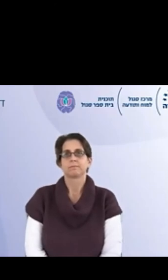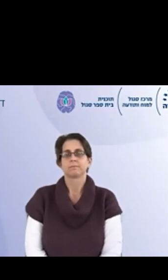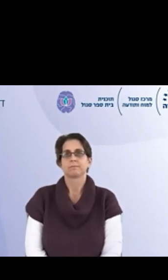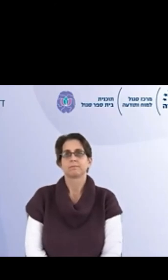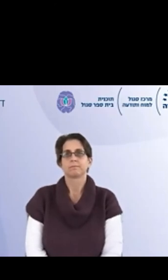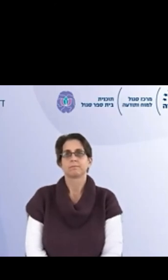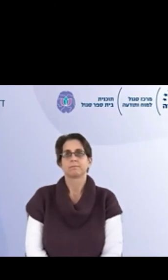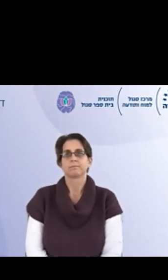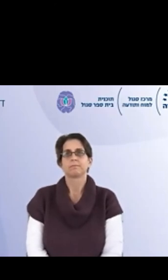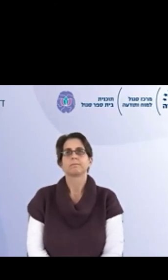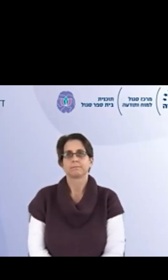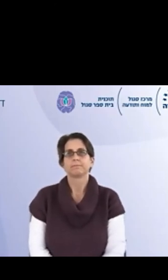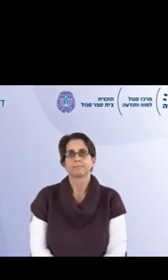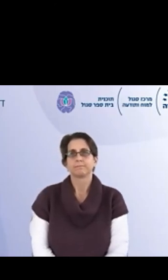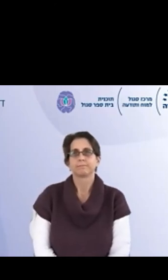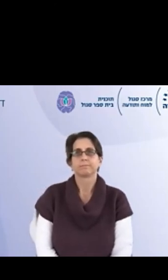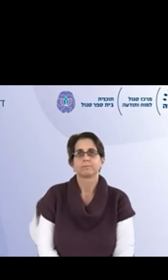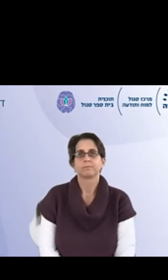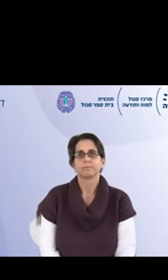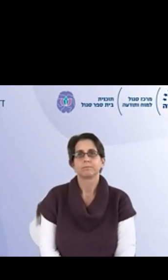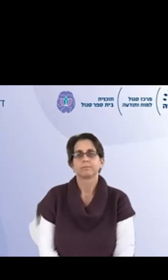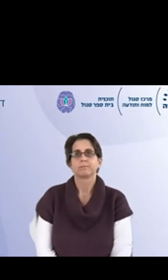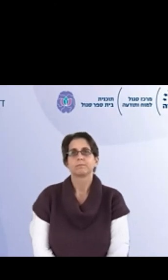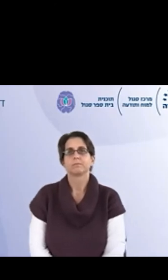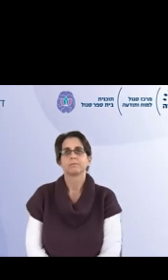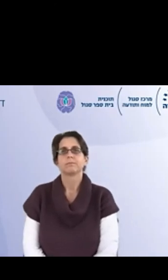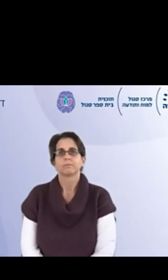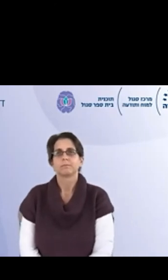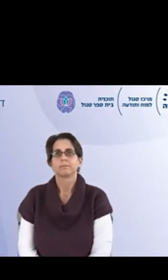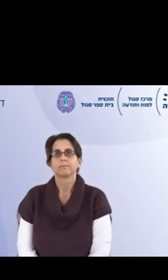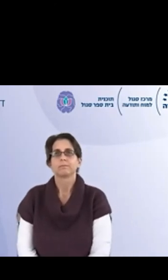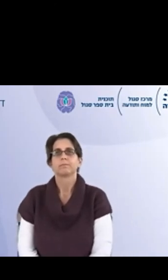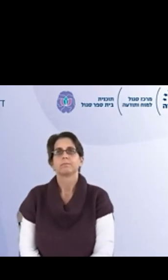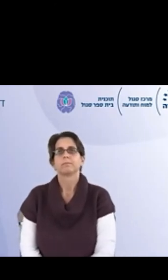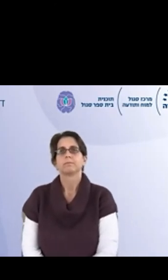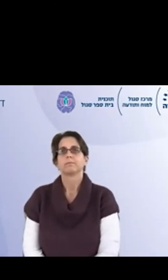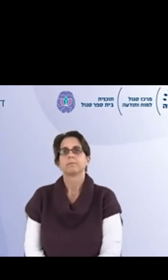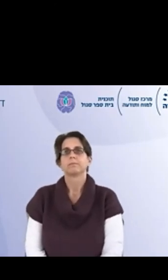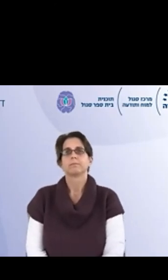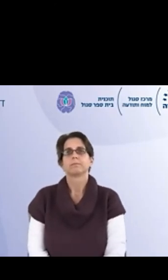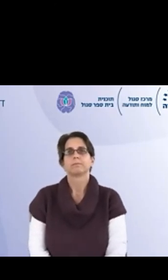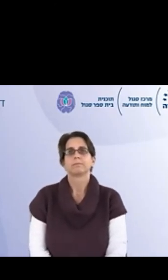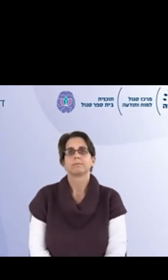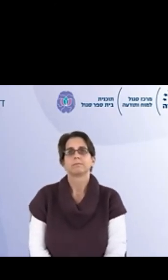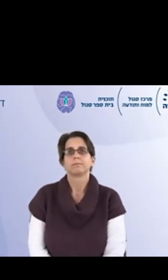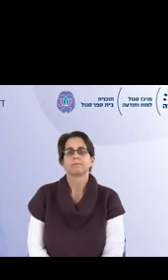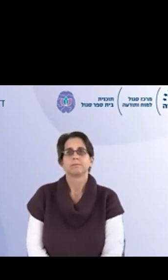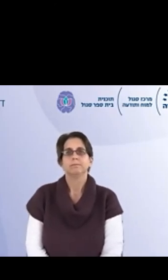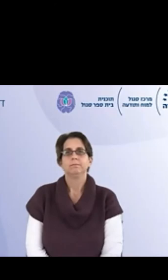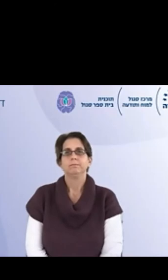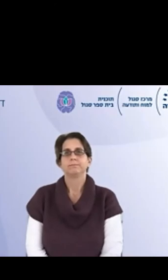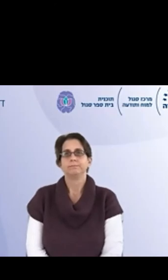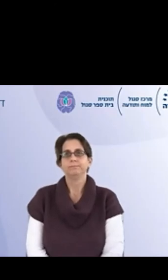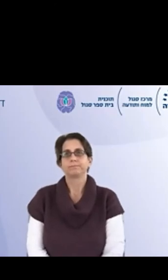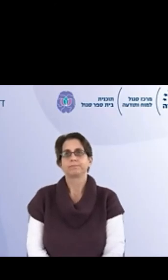הסדירות הזו. יש לנו ממש צבוע במערכת רצועה, אז המורות ידעו שאוקיי, יש לנו בבוקר בוקר